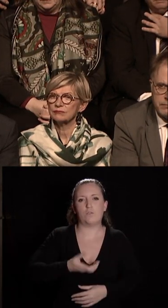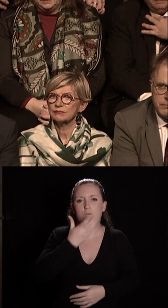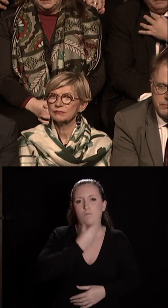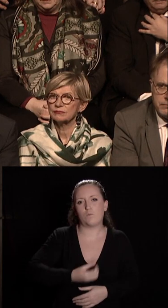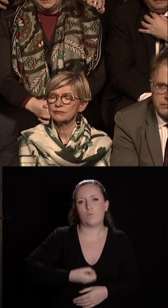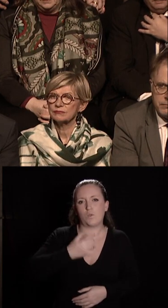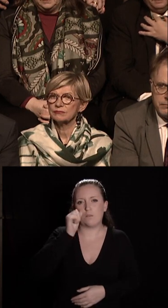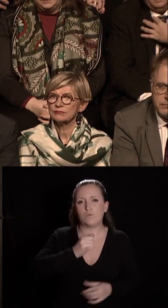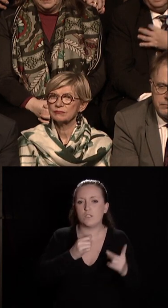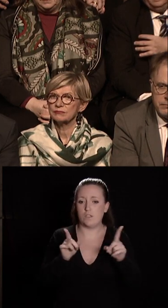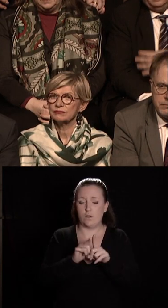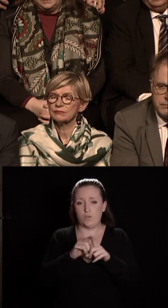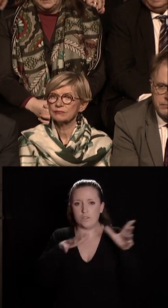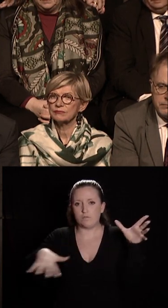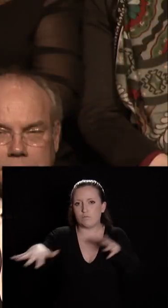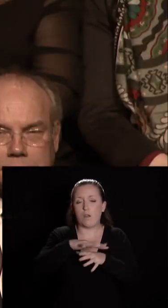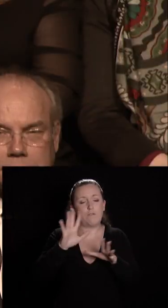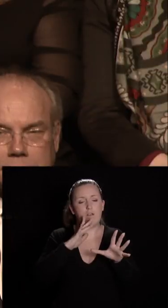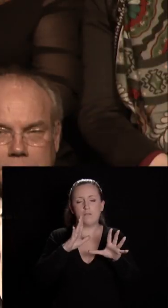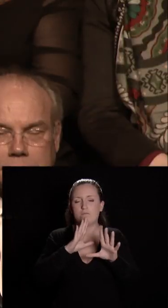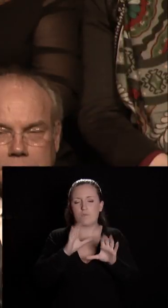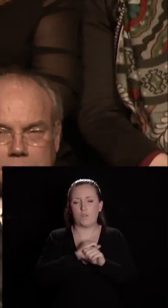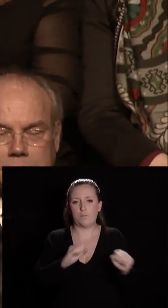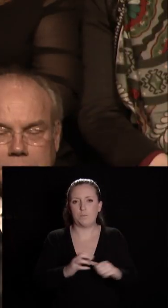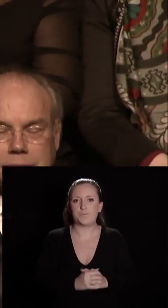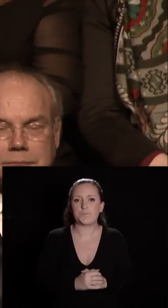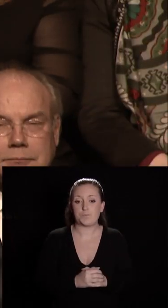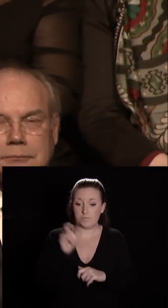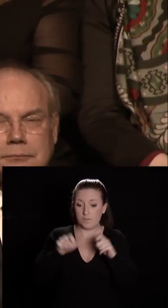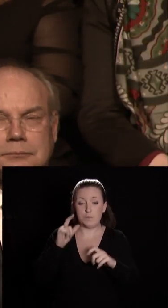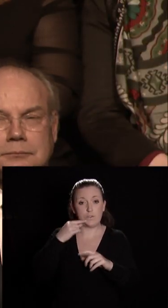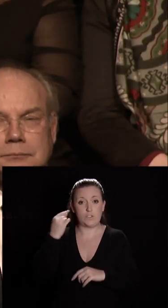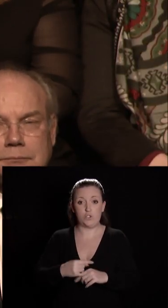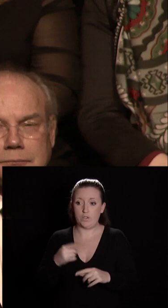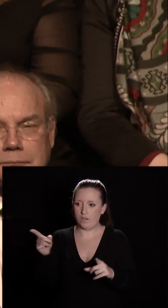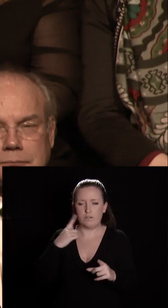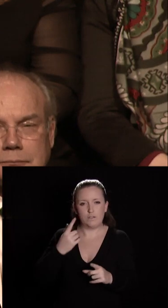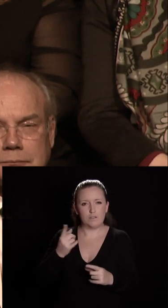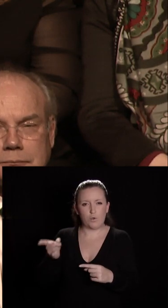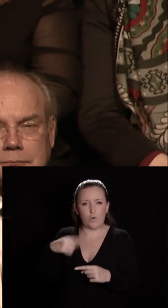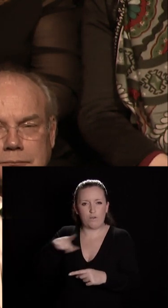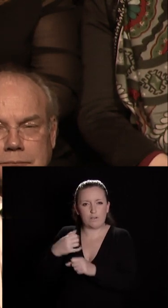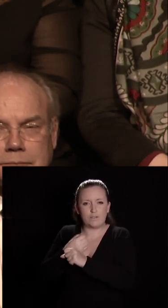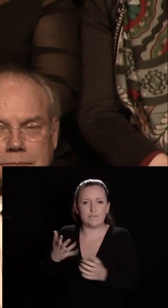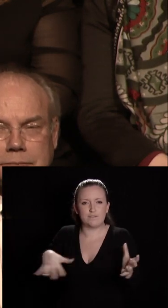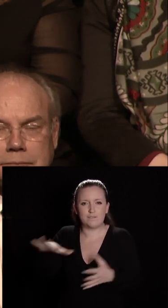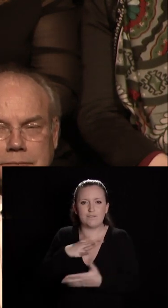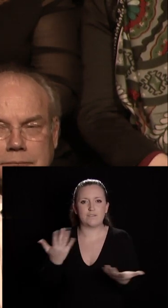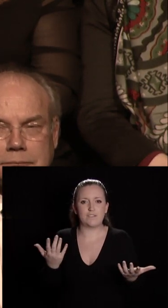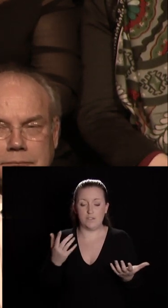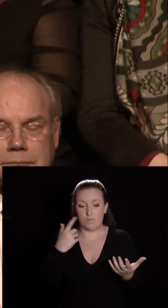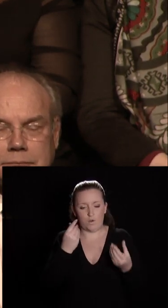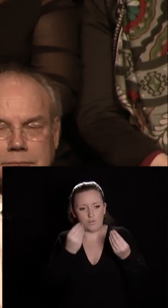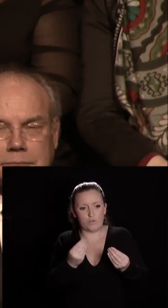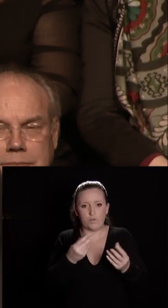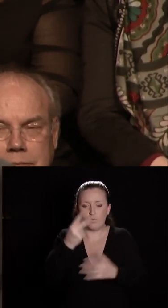rendue au public l'espace sera formidable. Les Dijonais les habitants sont les grands gagnants d'une stratégie engagée pour apaiser